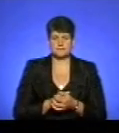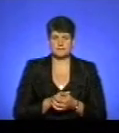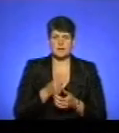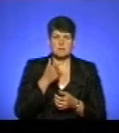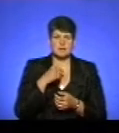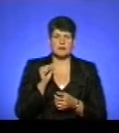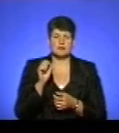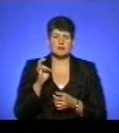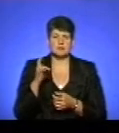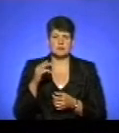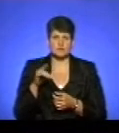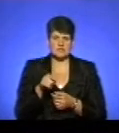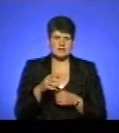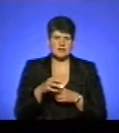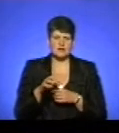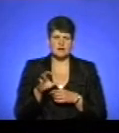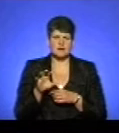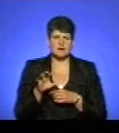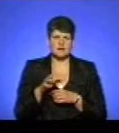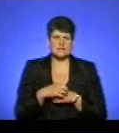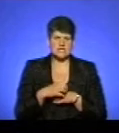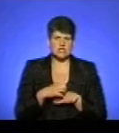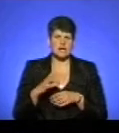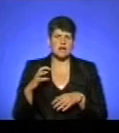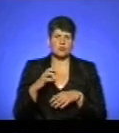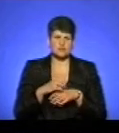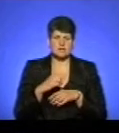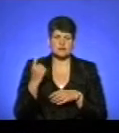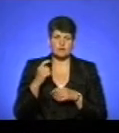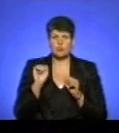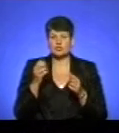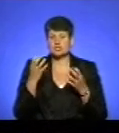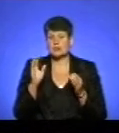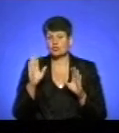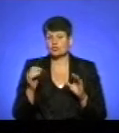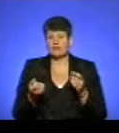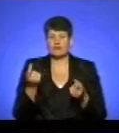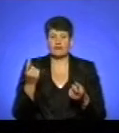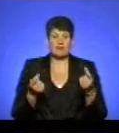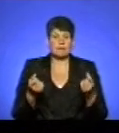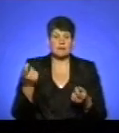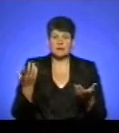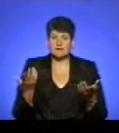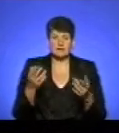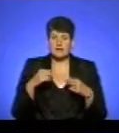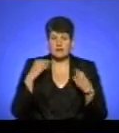оця кішка, яка покусала господаря, ще там, можливо, будуть якісь випадки, не дай Бог, а чи були?